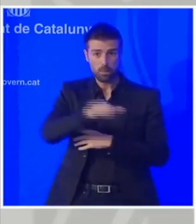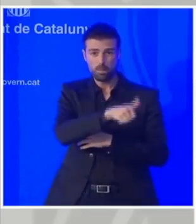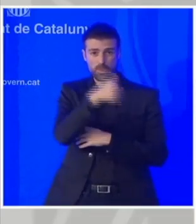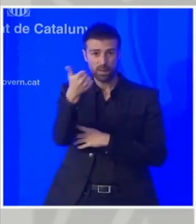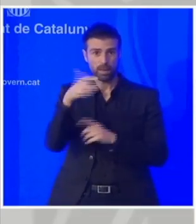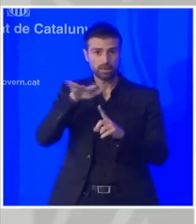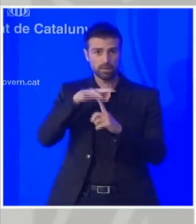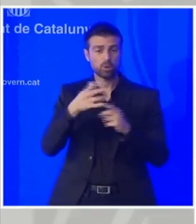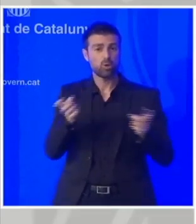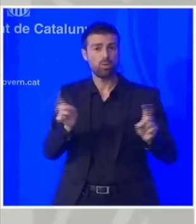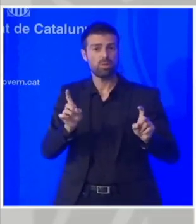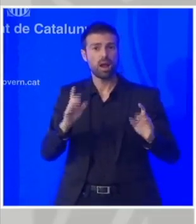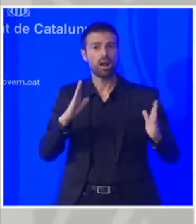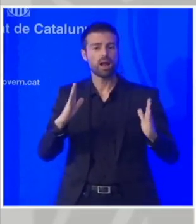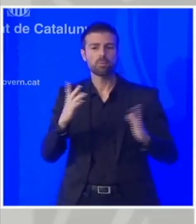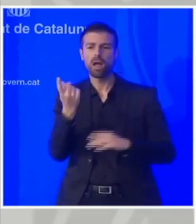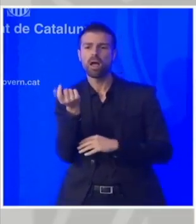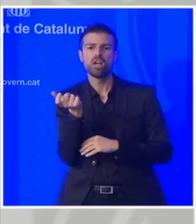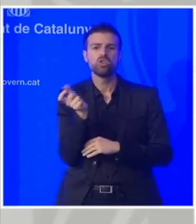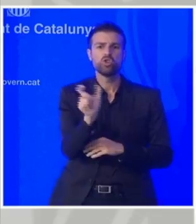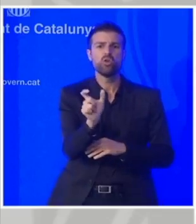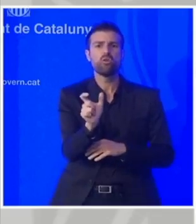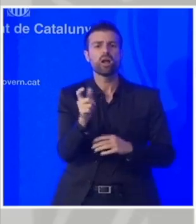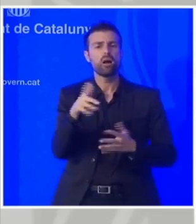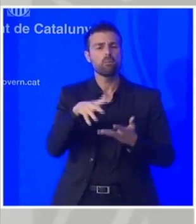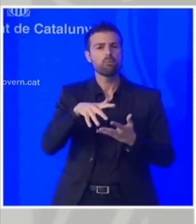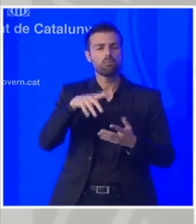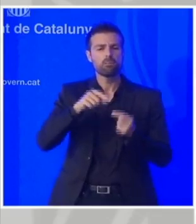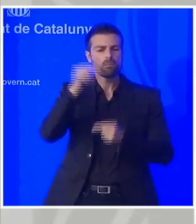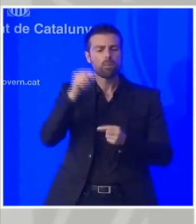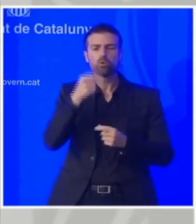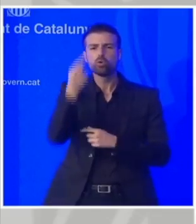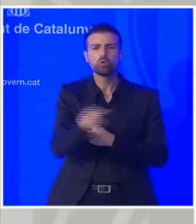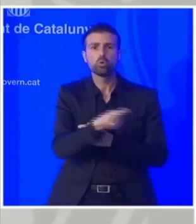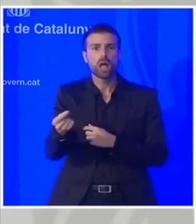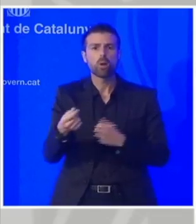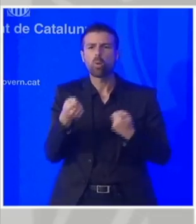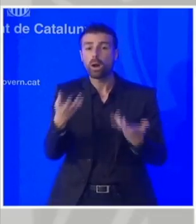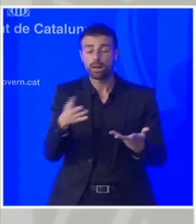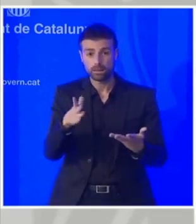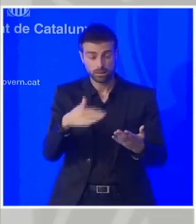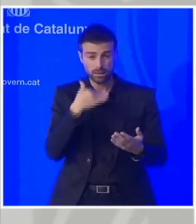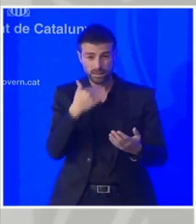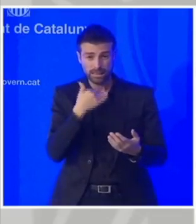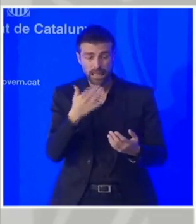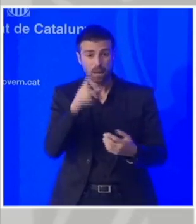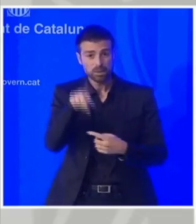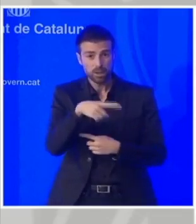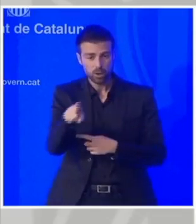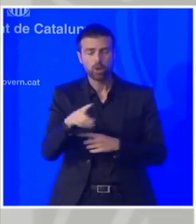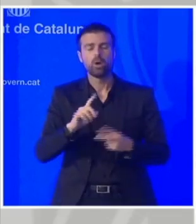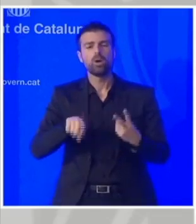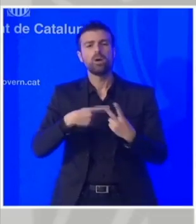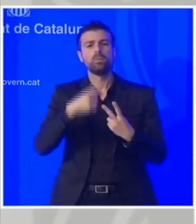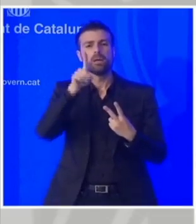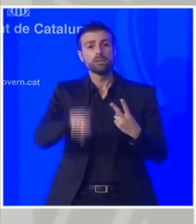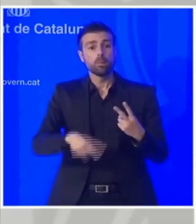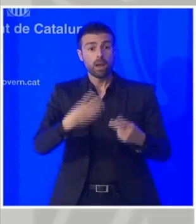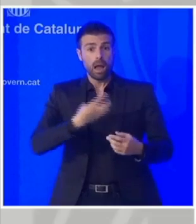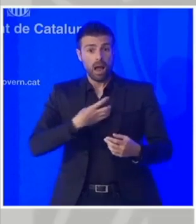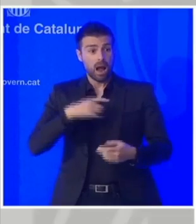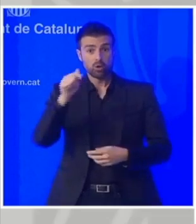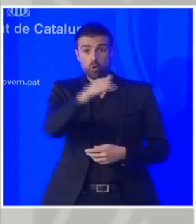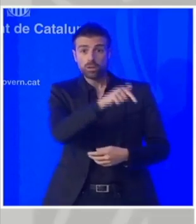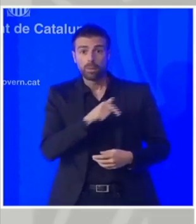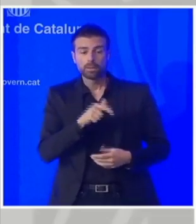quina xifra quin volum econòmic es representaria ho tenen quantificat i si el fet que els ajuntaments